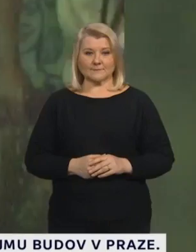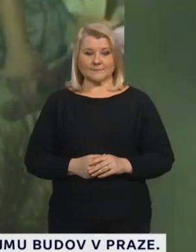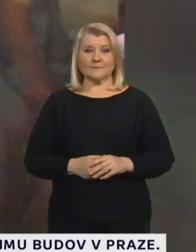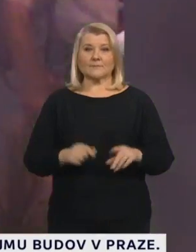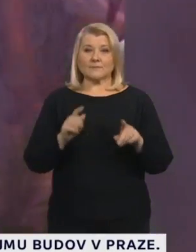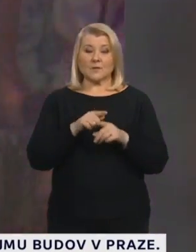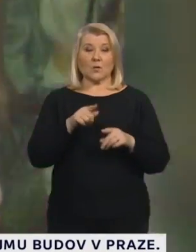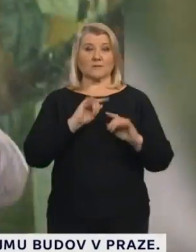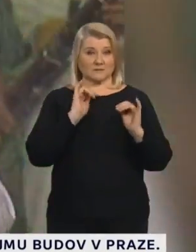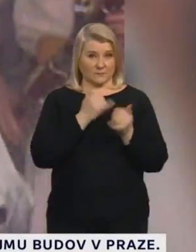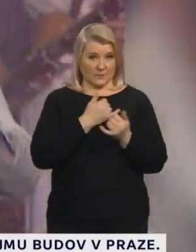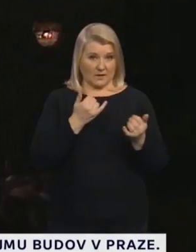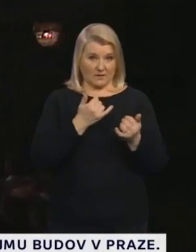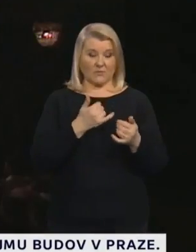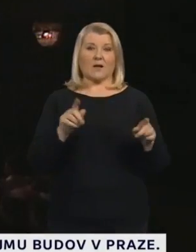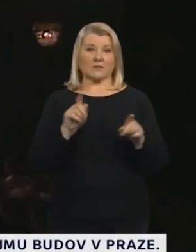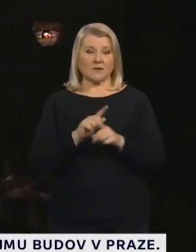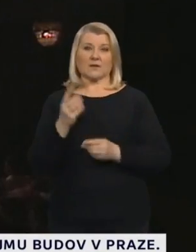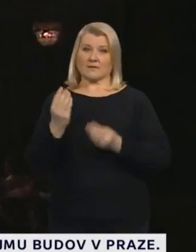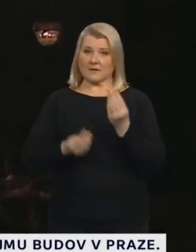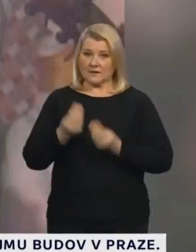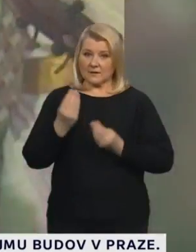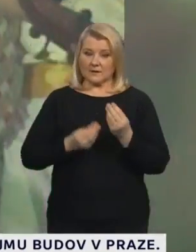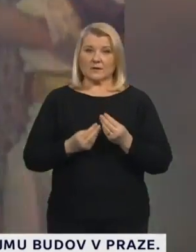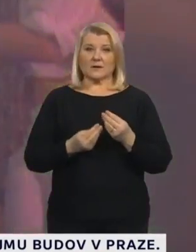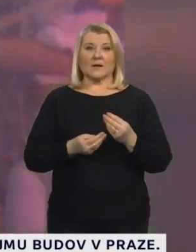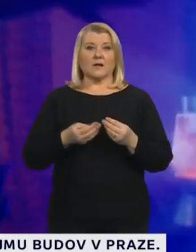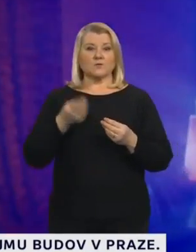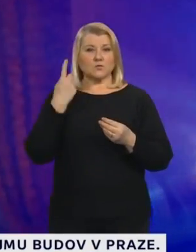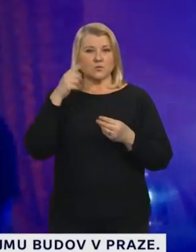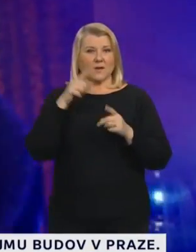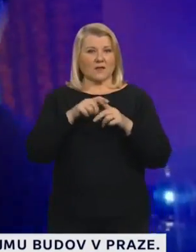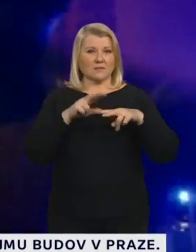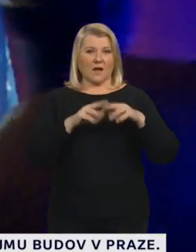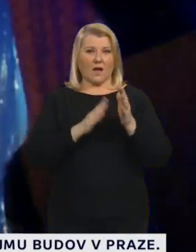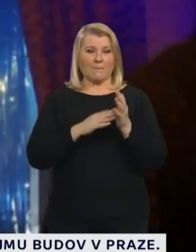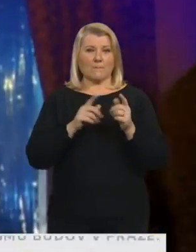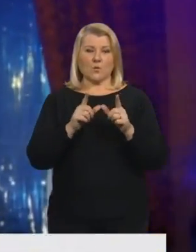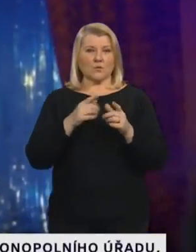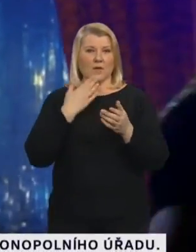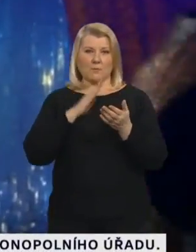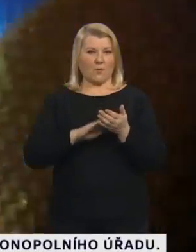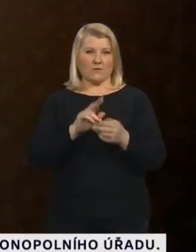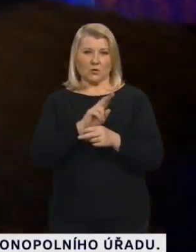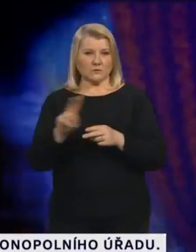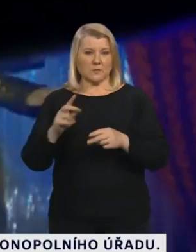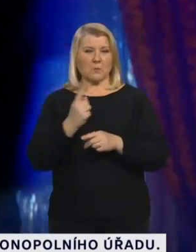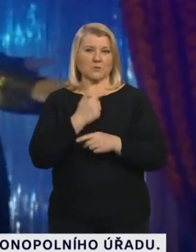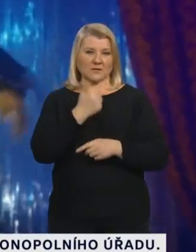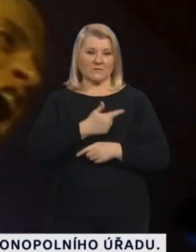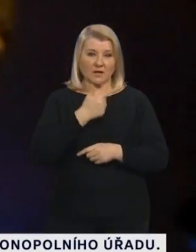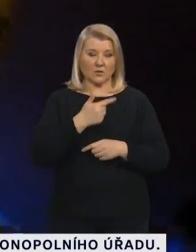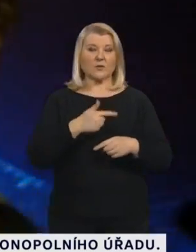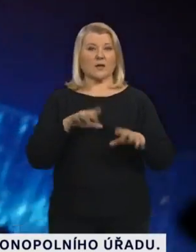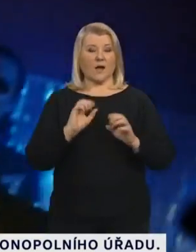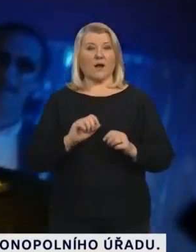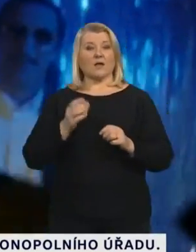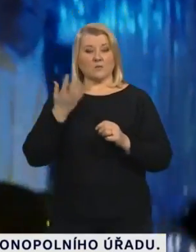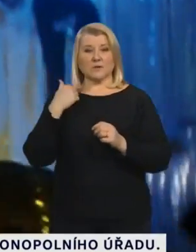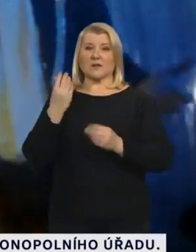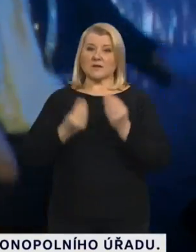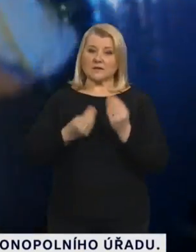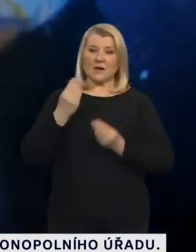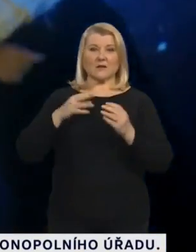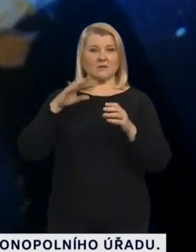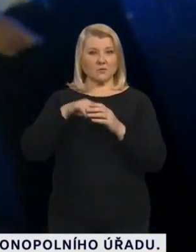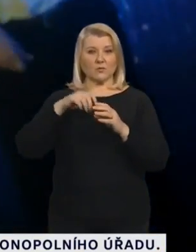Kromě zpěvu se ale věnoval taky herectví. Damu sice nedokončil, přesto se představil v řadě snímků. Většinou ale v roli, kterou